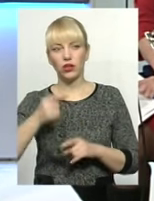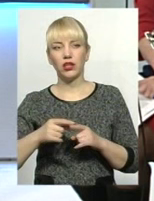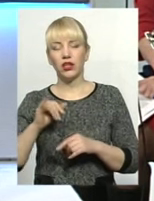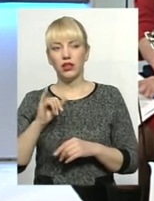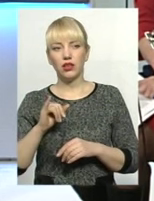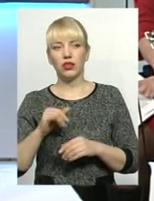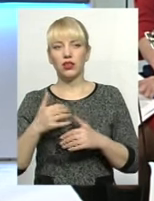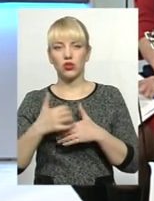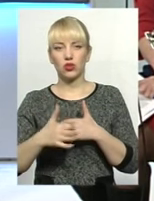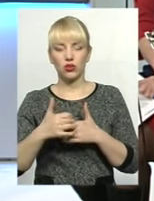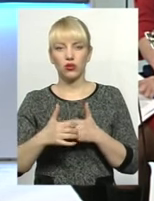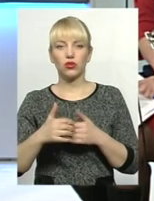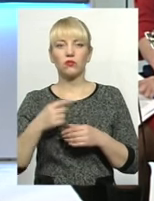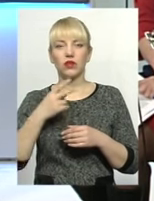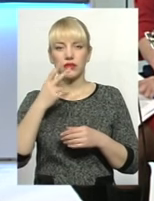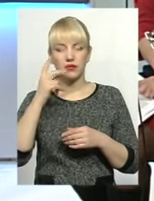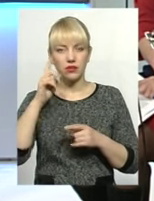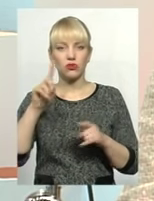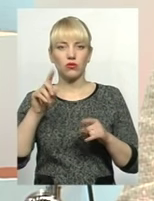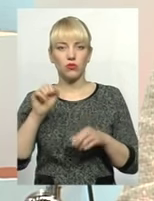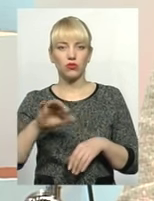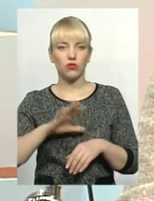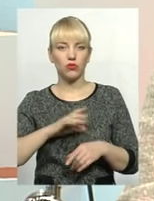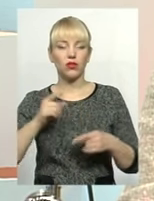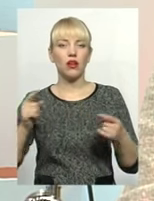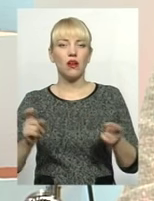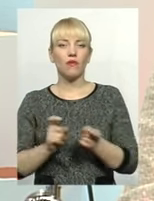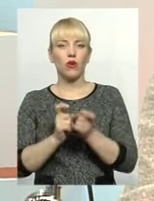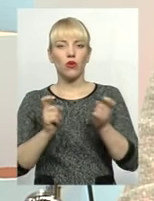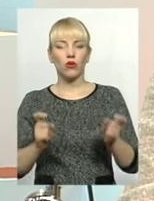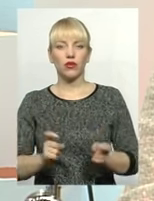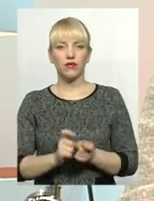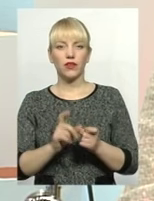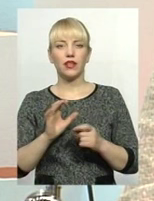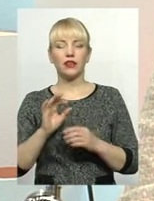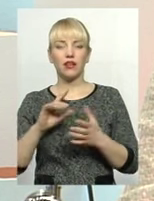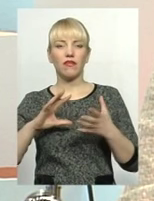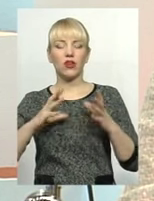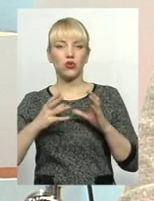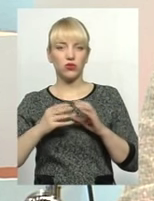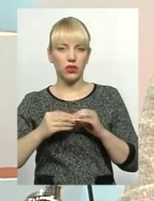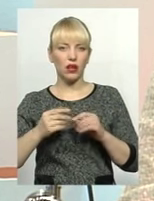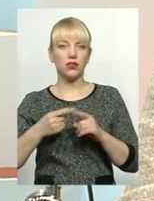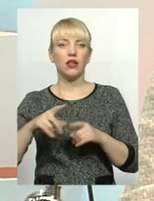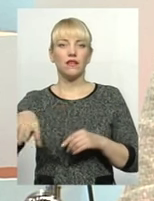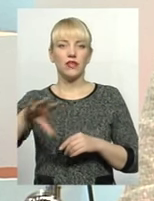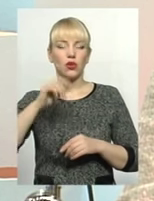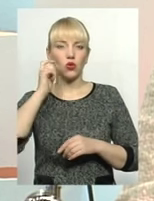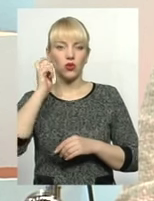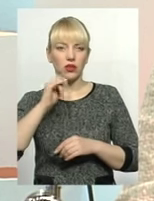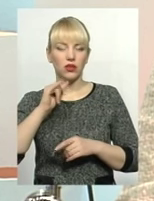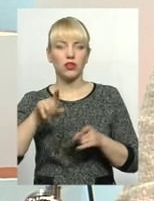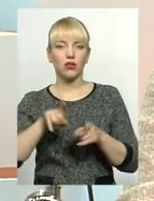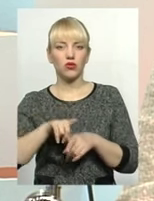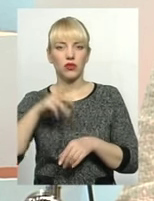посередництва прогнозувала, що будуть конфлікти. І, як результат, у нас в розрізі і як по всій Україні, так і на Хмельницькій області з початку року